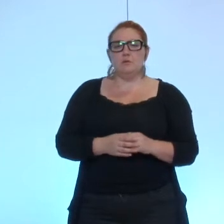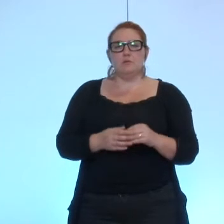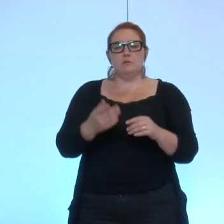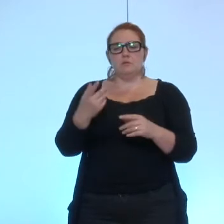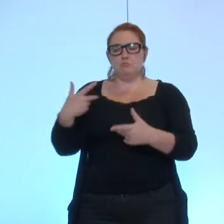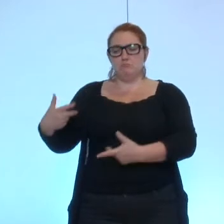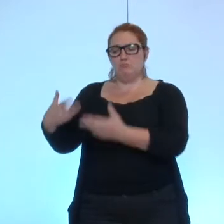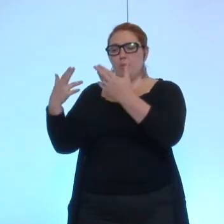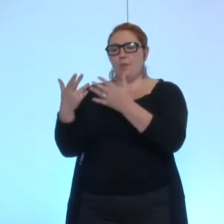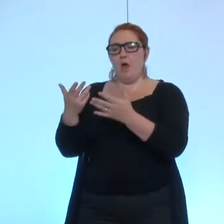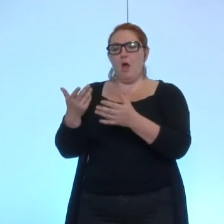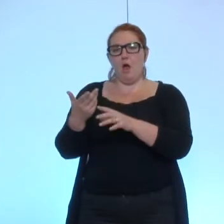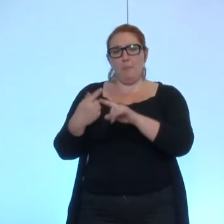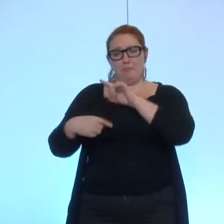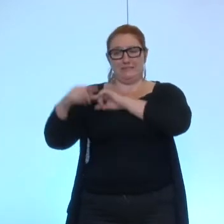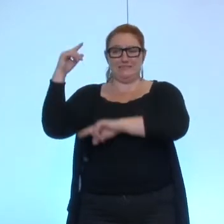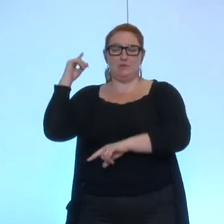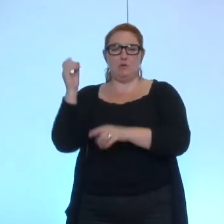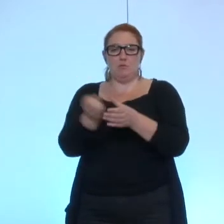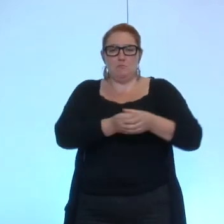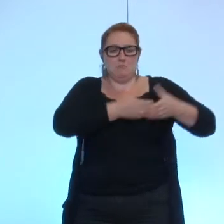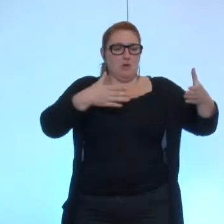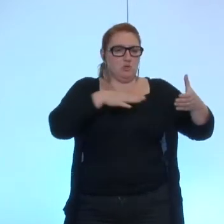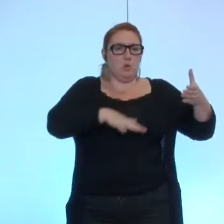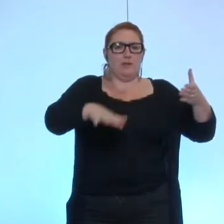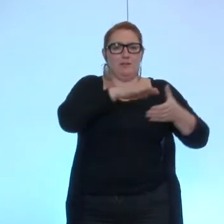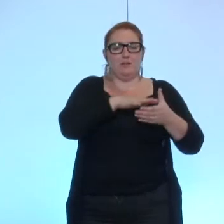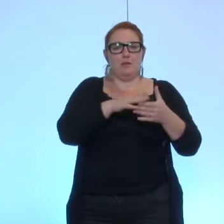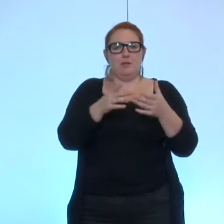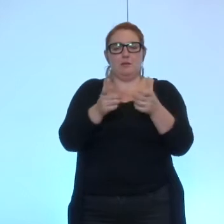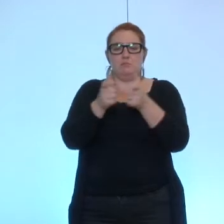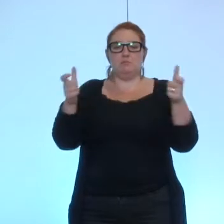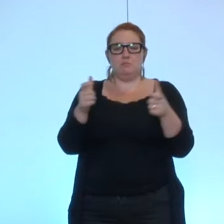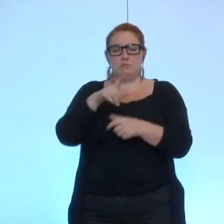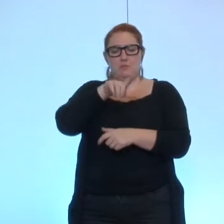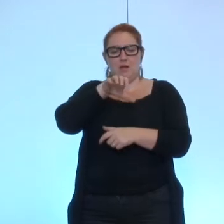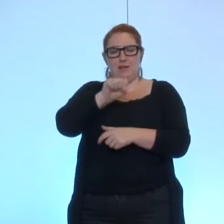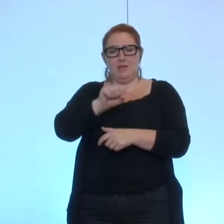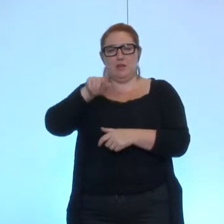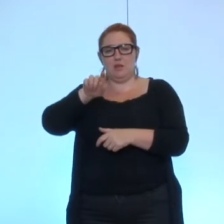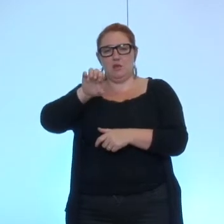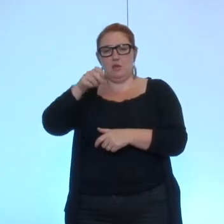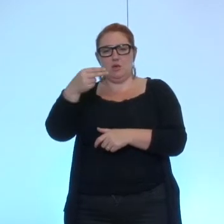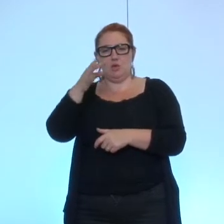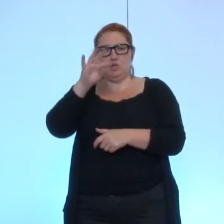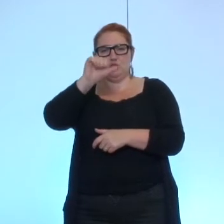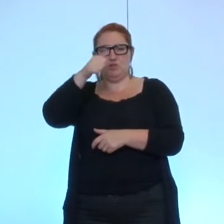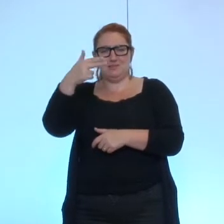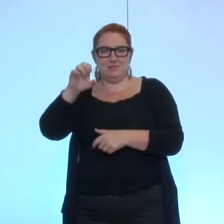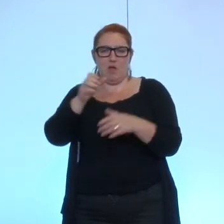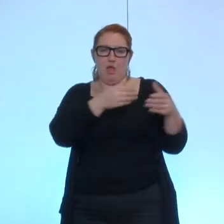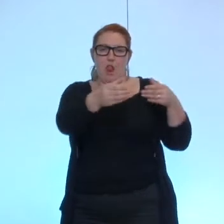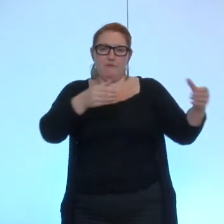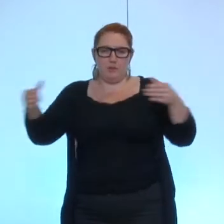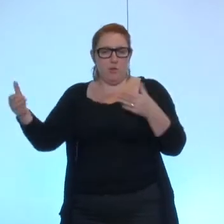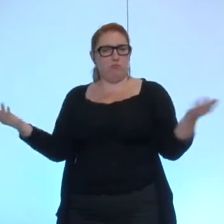précédent la majorité avait fermé l'équipement des gens sian à la ville neuve et avait beaucoup communiqué sur la réalisation à venir